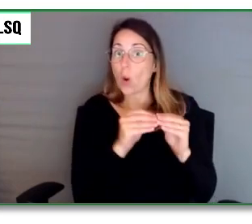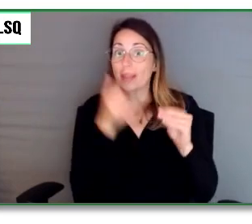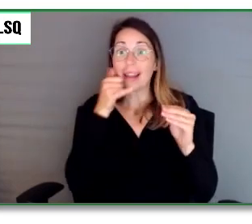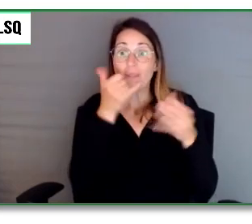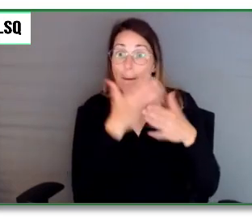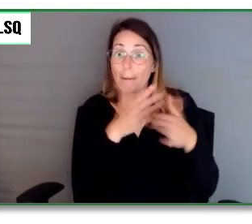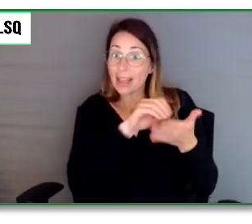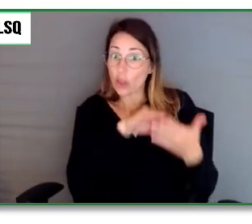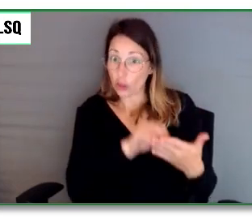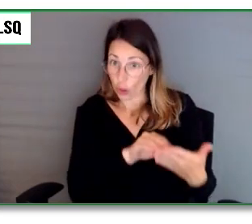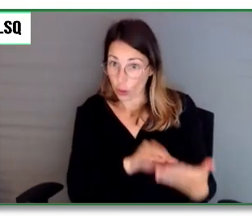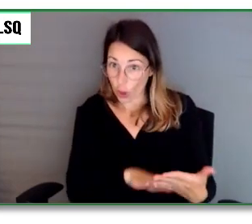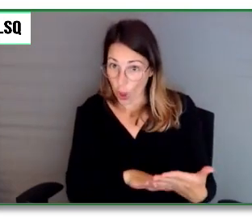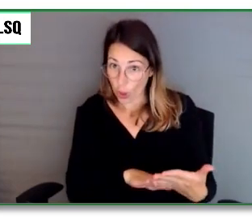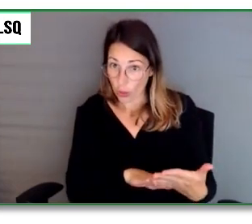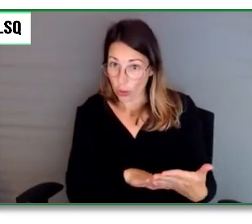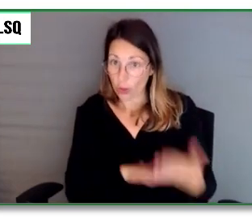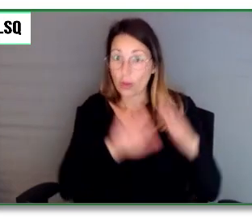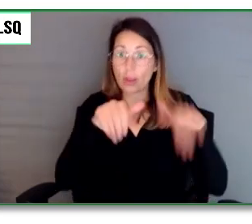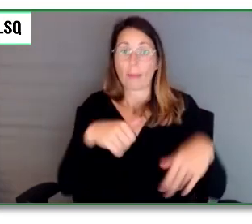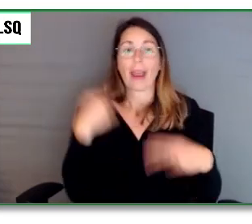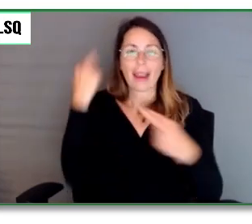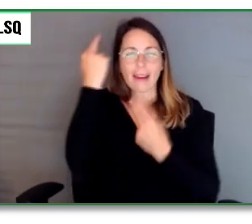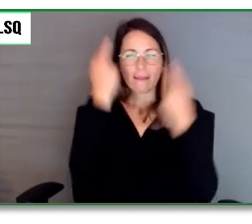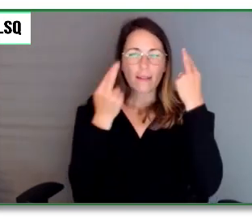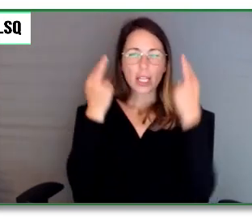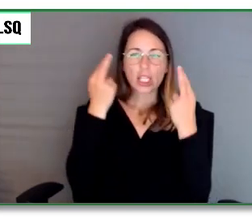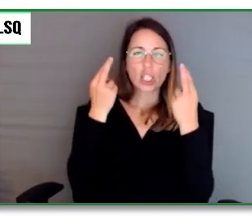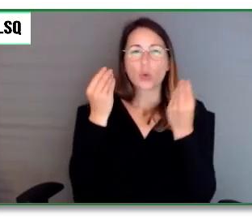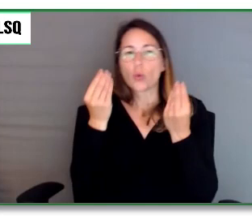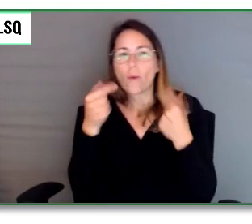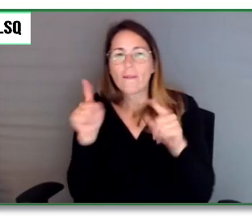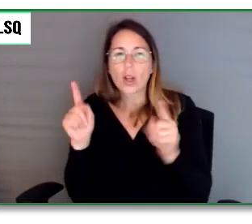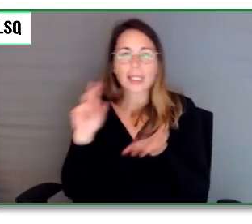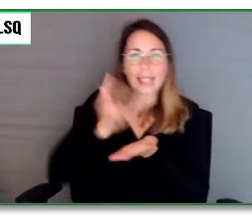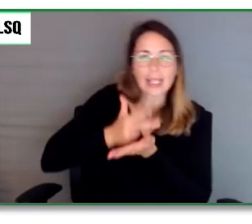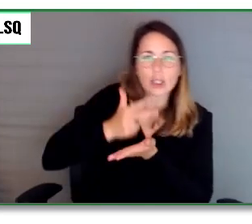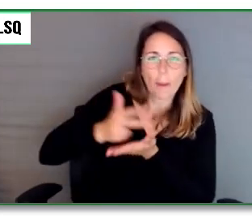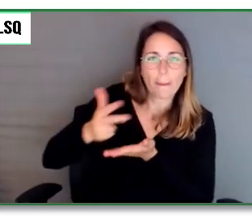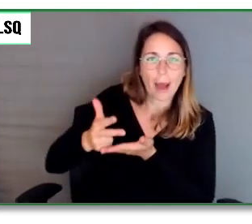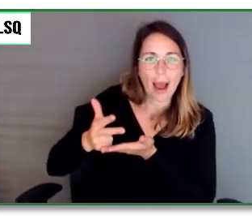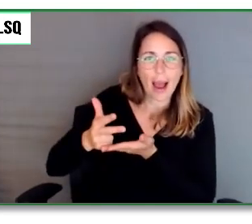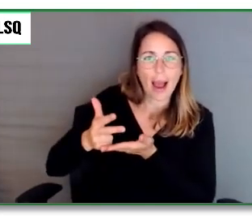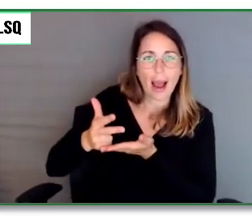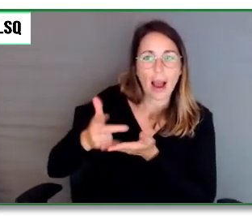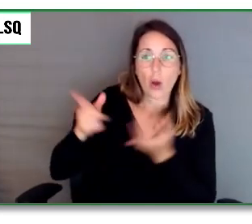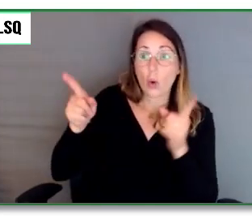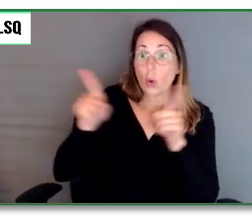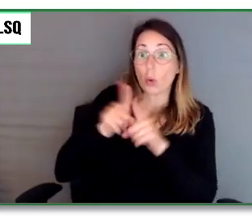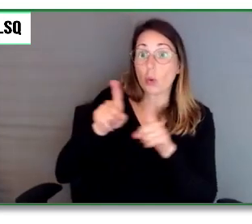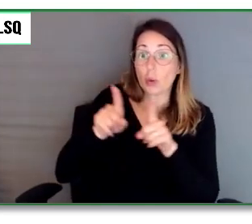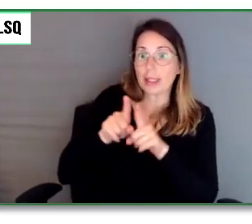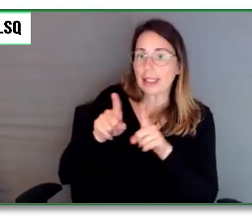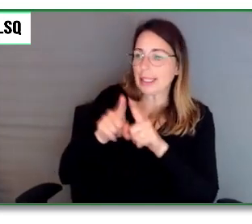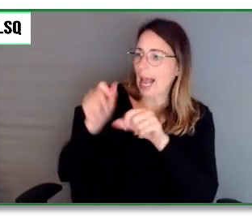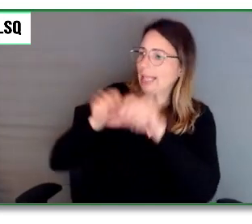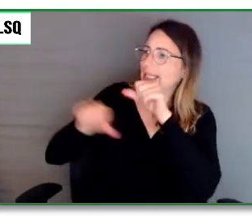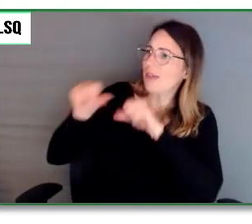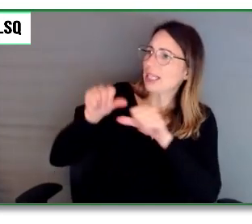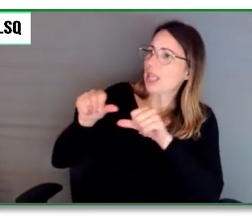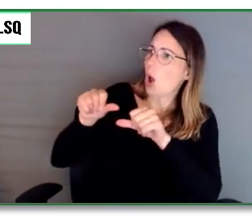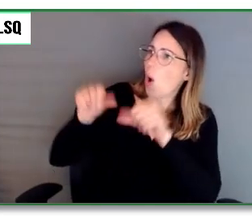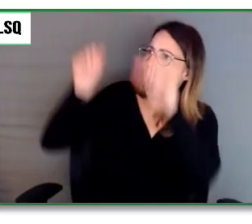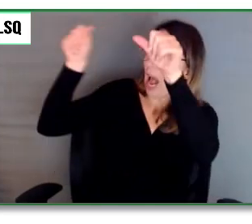au stationnement, à la signalisation des activités. Soyez sûrs que tout soit toujours